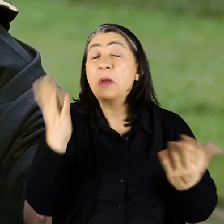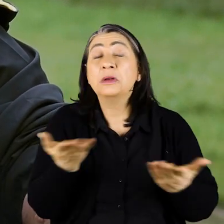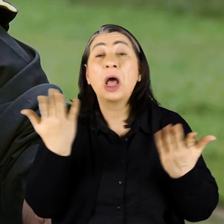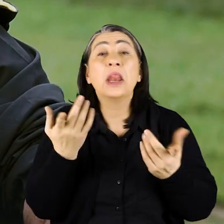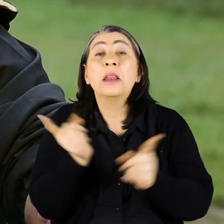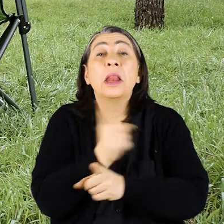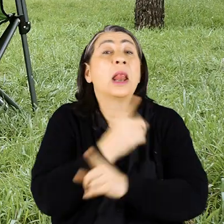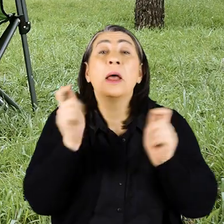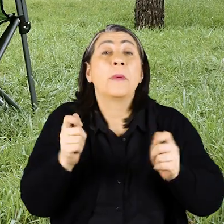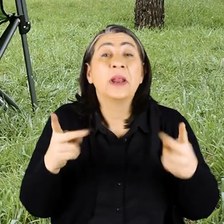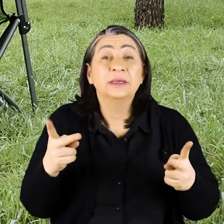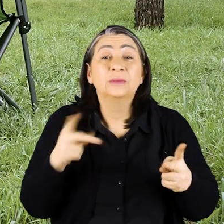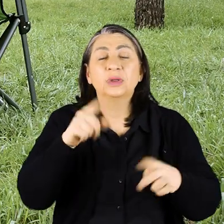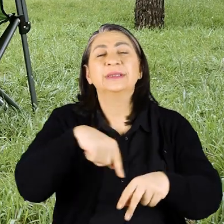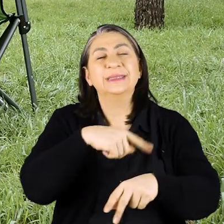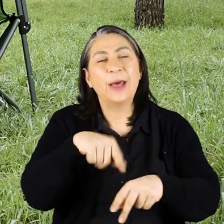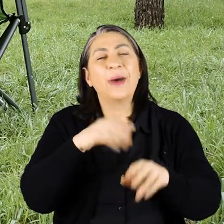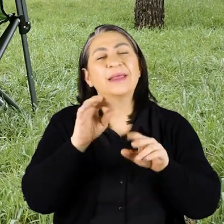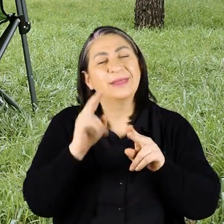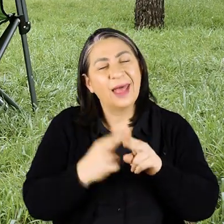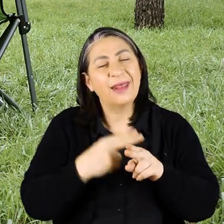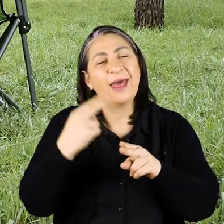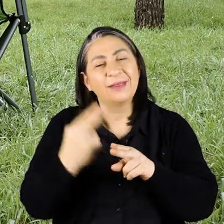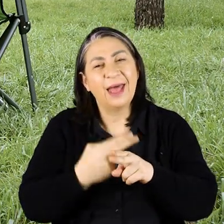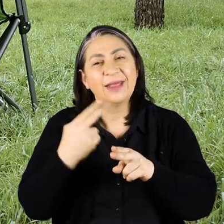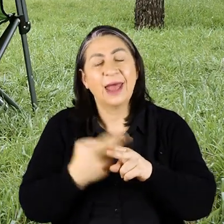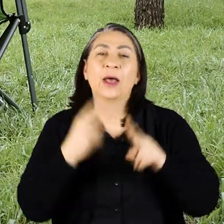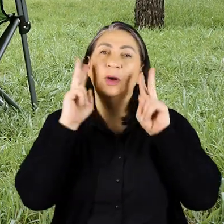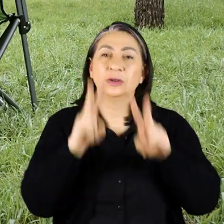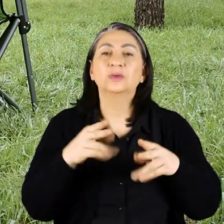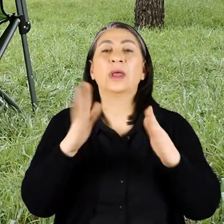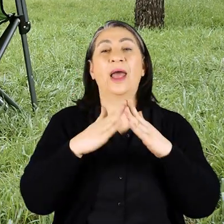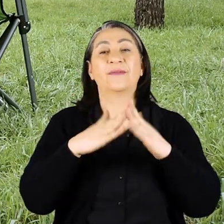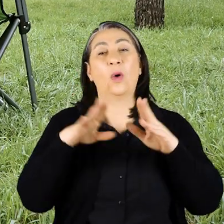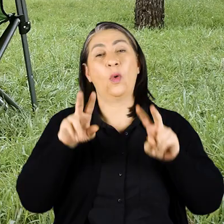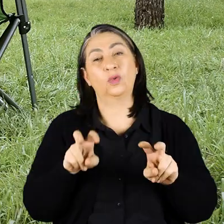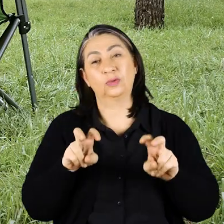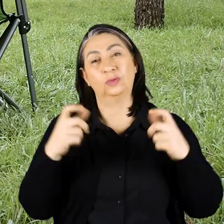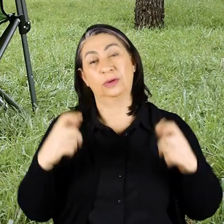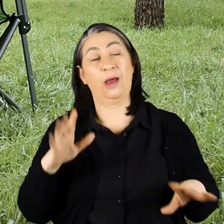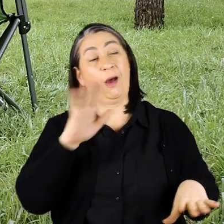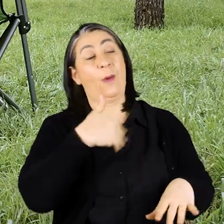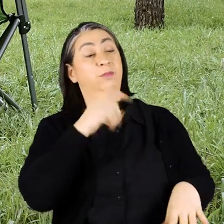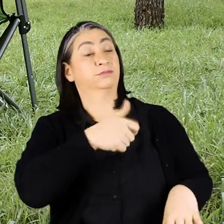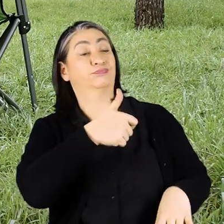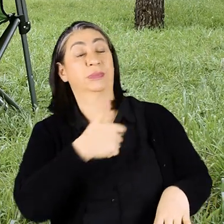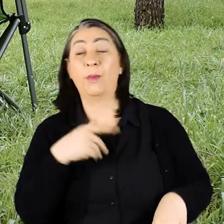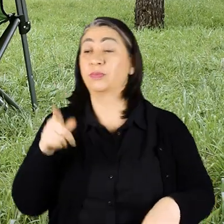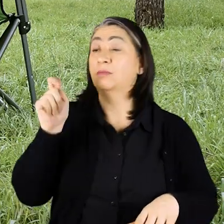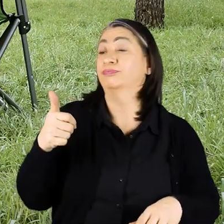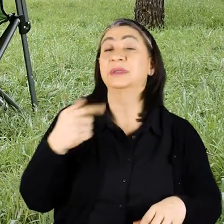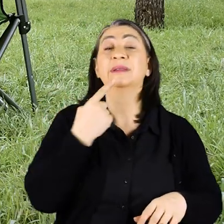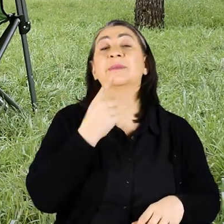yapabiliriz Bunu da işte zamanla böyle deneye deneye deneye deneye göreceğiz Yoksa öyle evde oturduğumuz yerden biz bunu yaparız falan Tamam